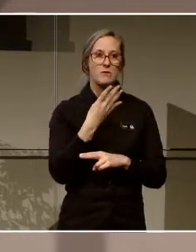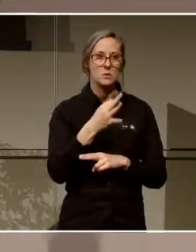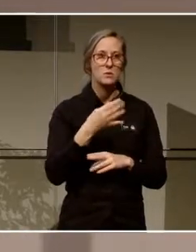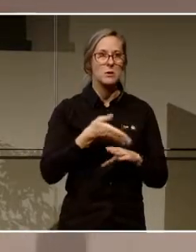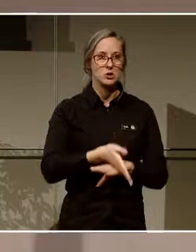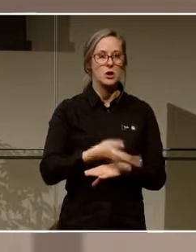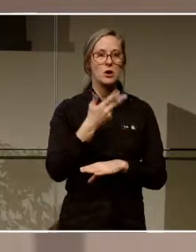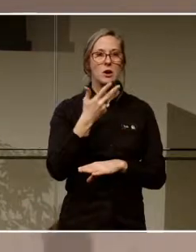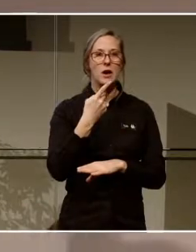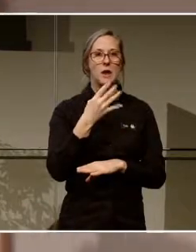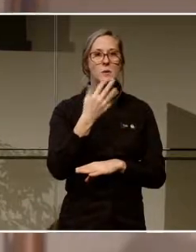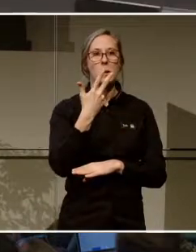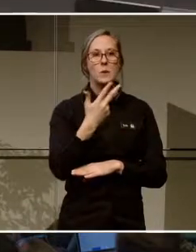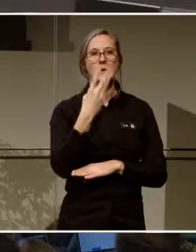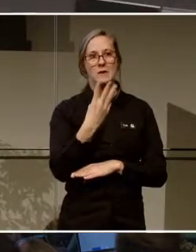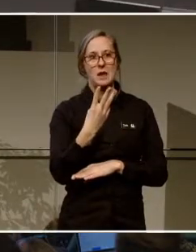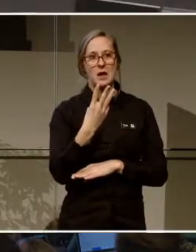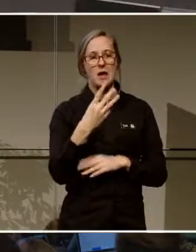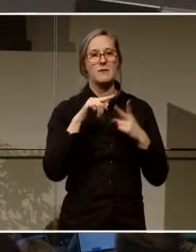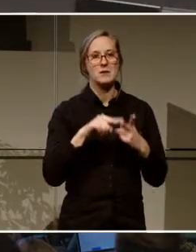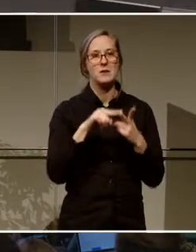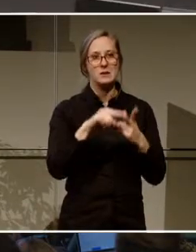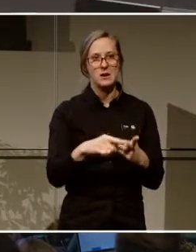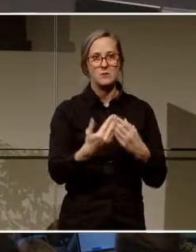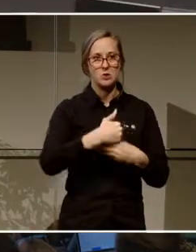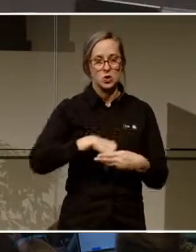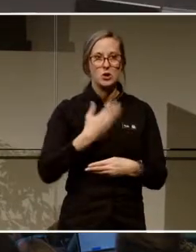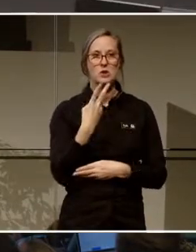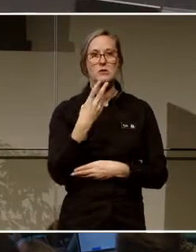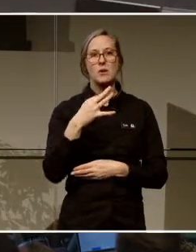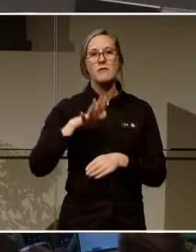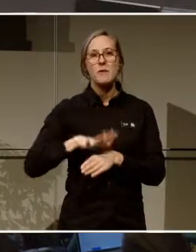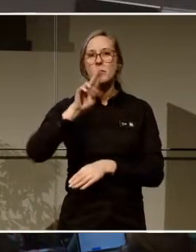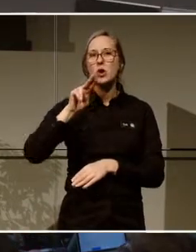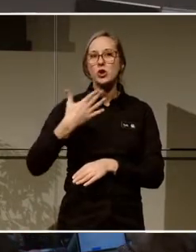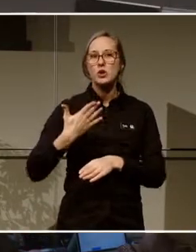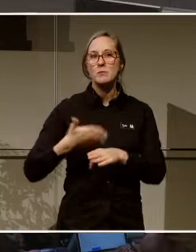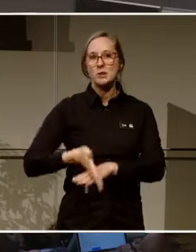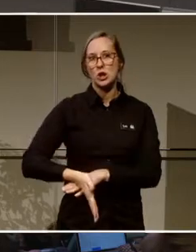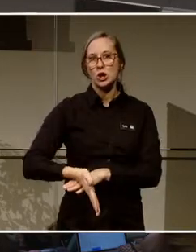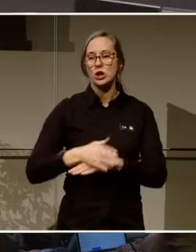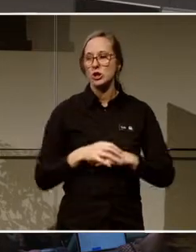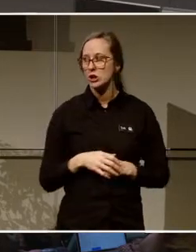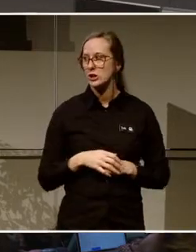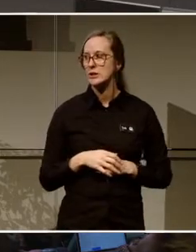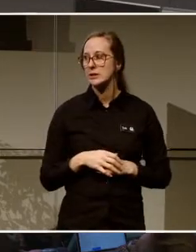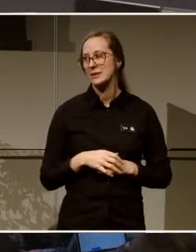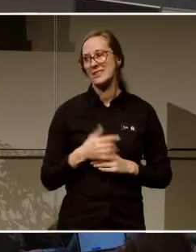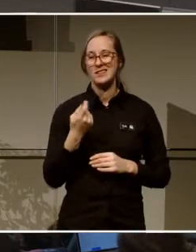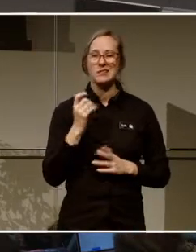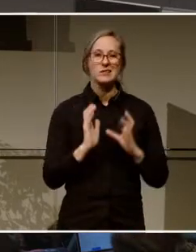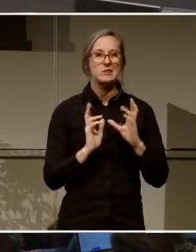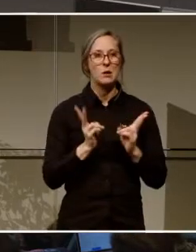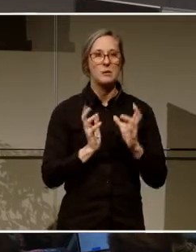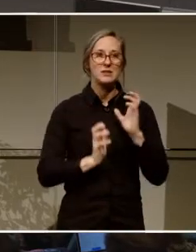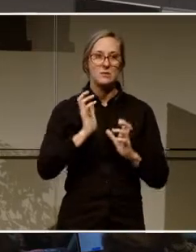183 registrerade återkommande besökare. 215 nya besökare. Och här är en liten siffra. Det är ganska